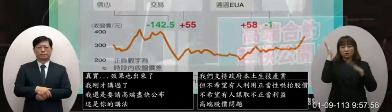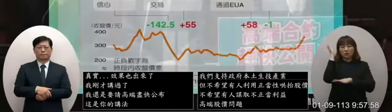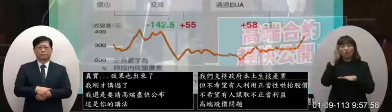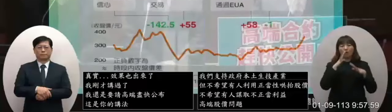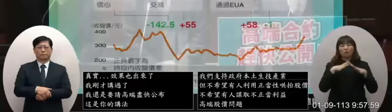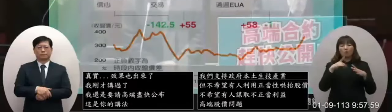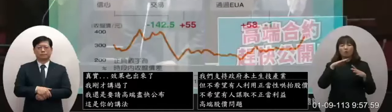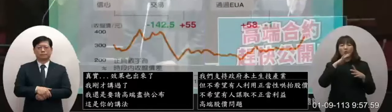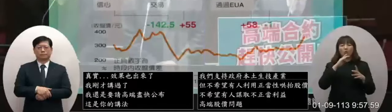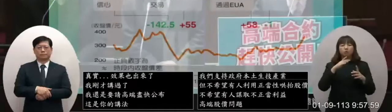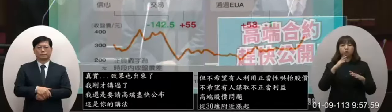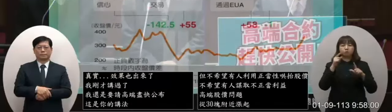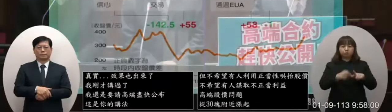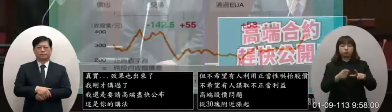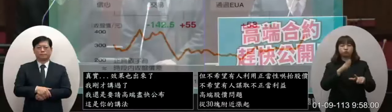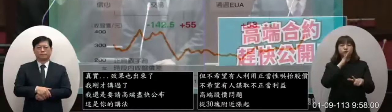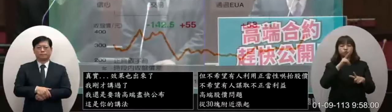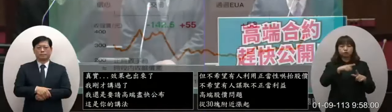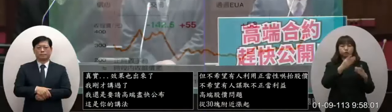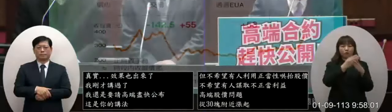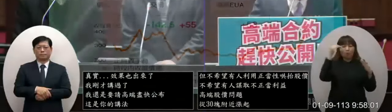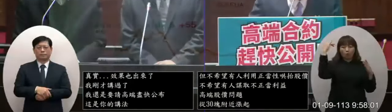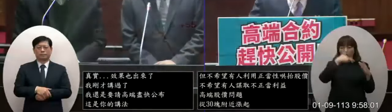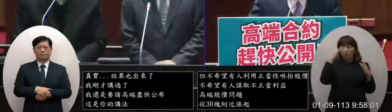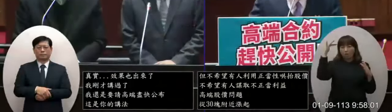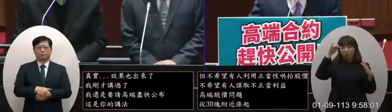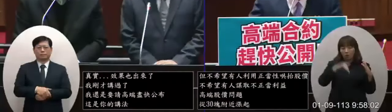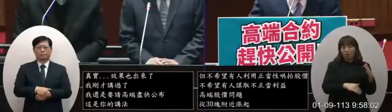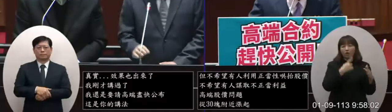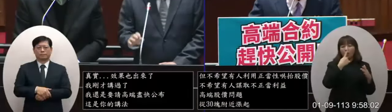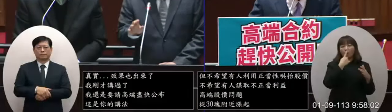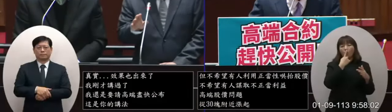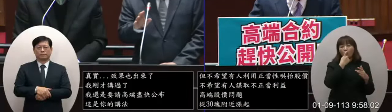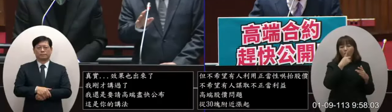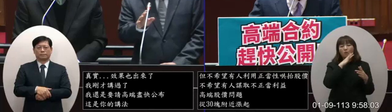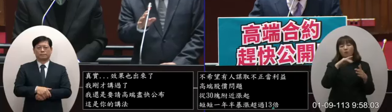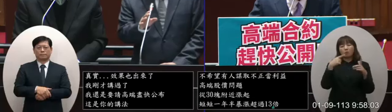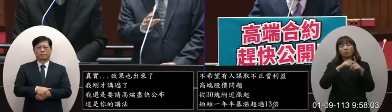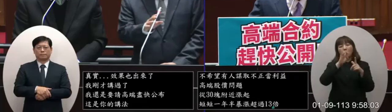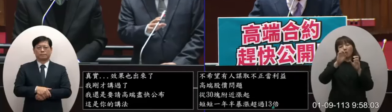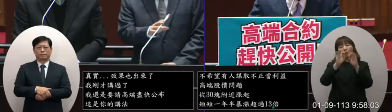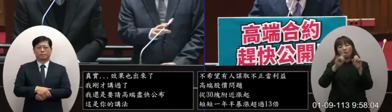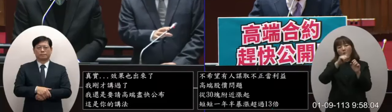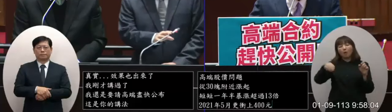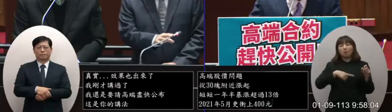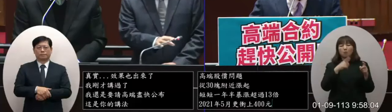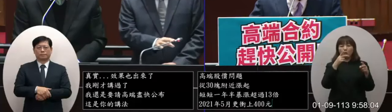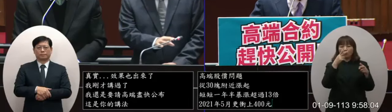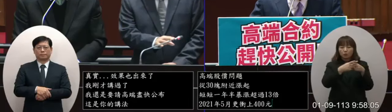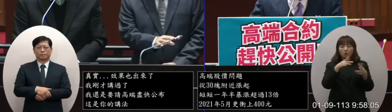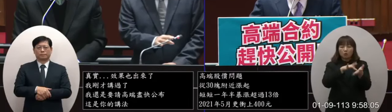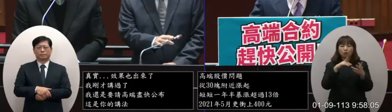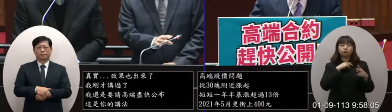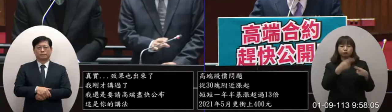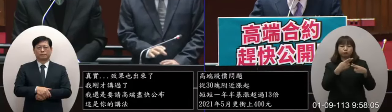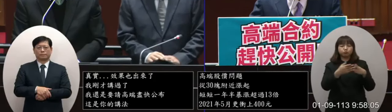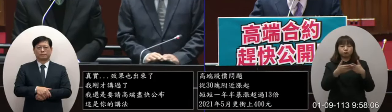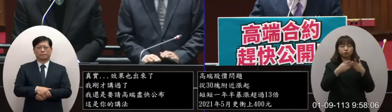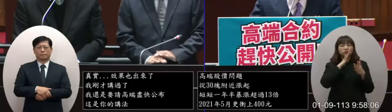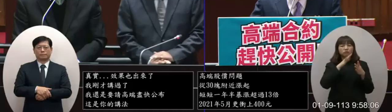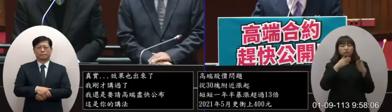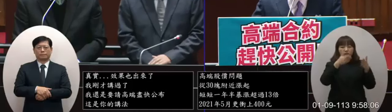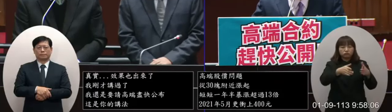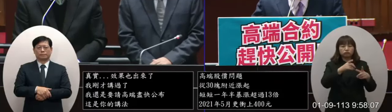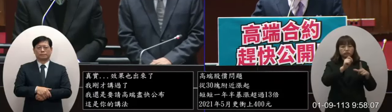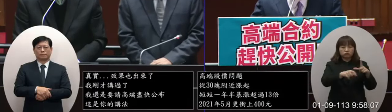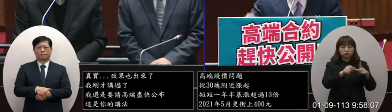次不避嫌在高端股跌停的時候還出面呼籲國產疫苗要有信心甚至帶頭打高